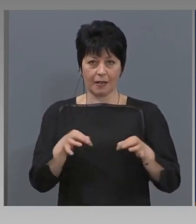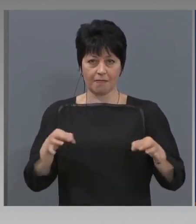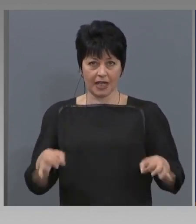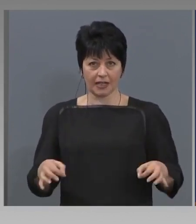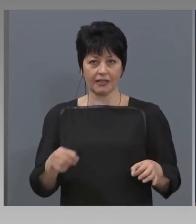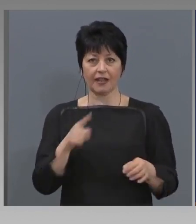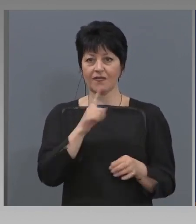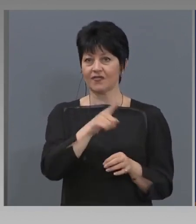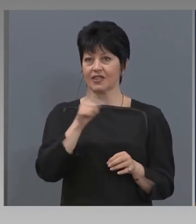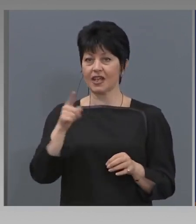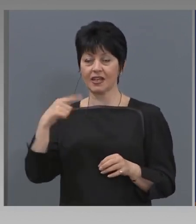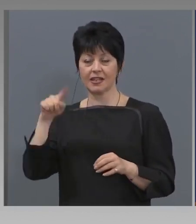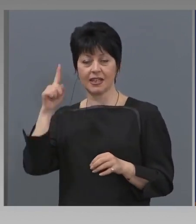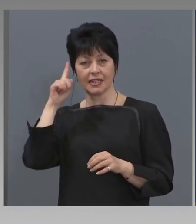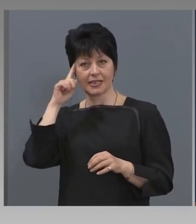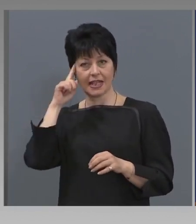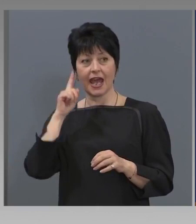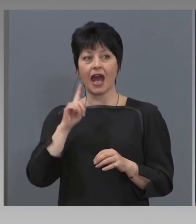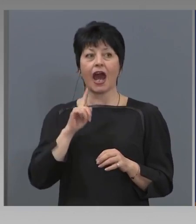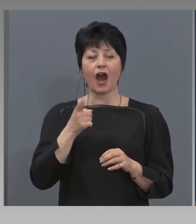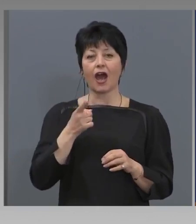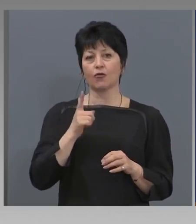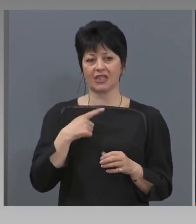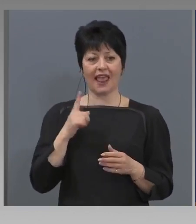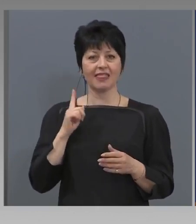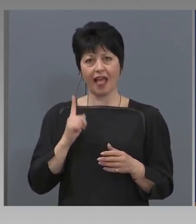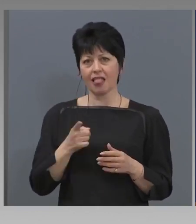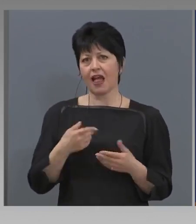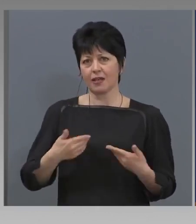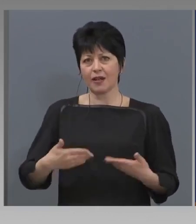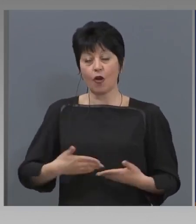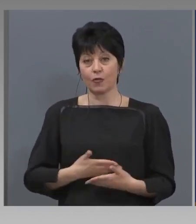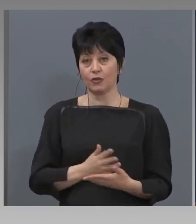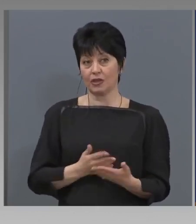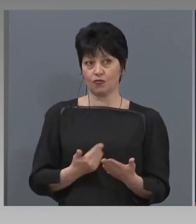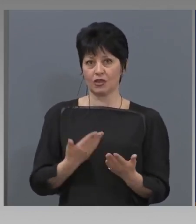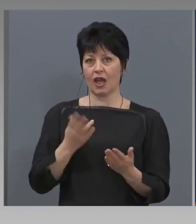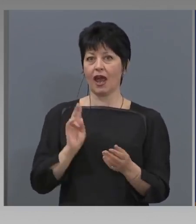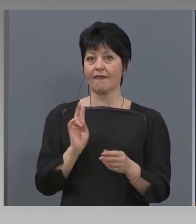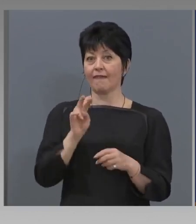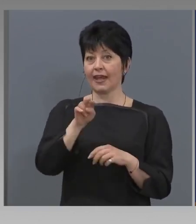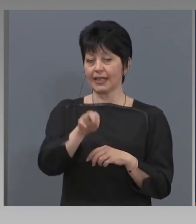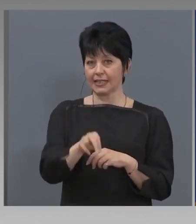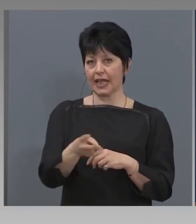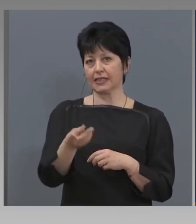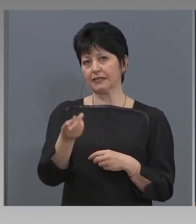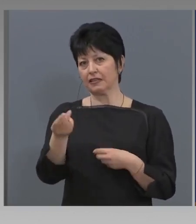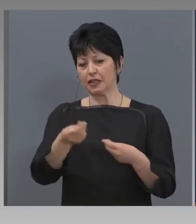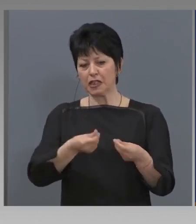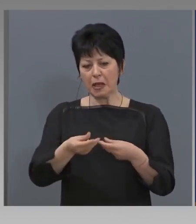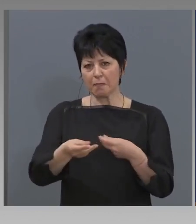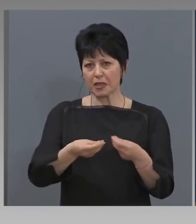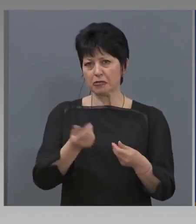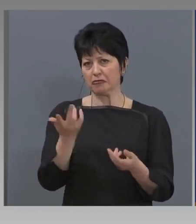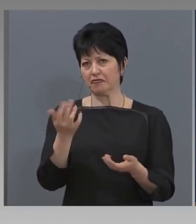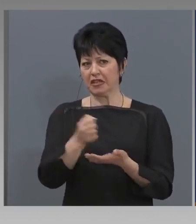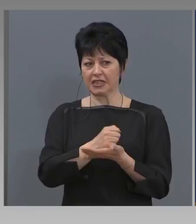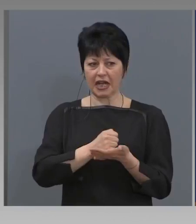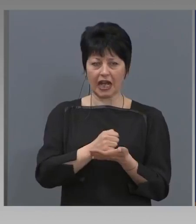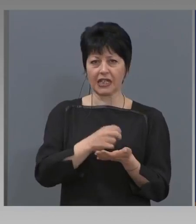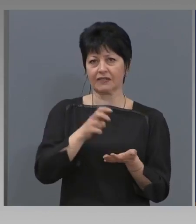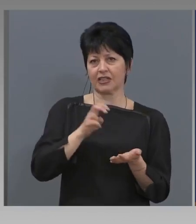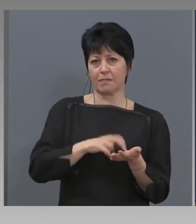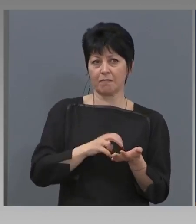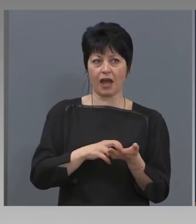знае, че ако му се налага да излезе, да излезе, да си напазарува до лекарствата, до банката. а много